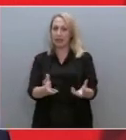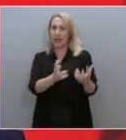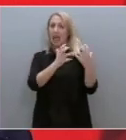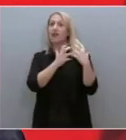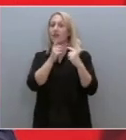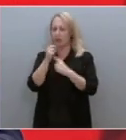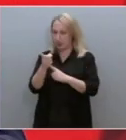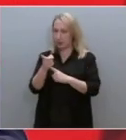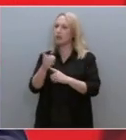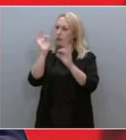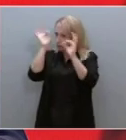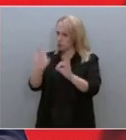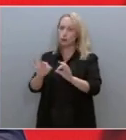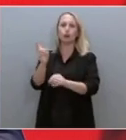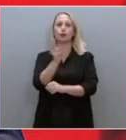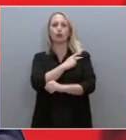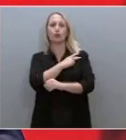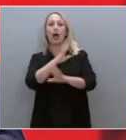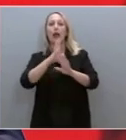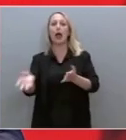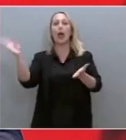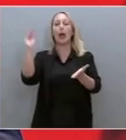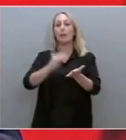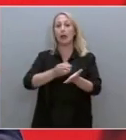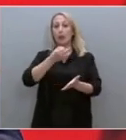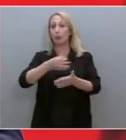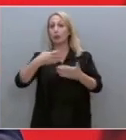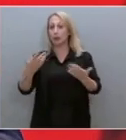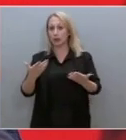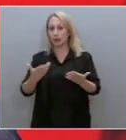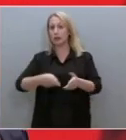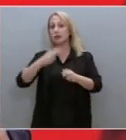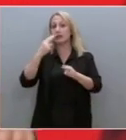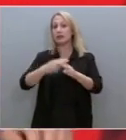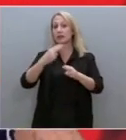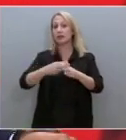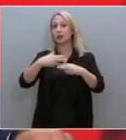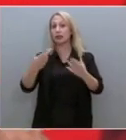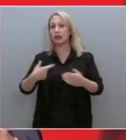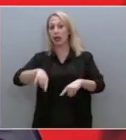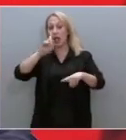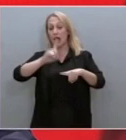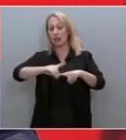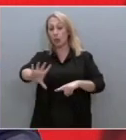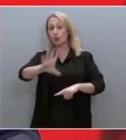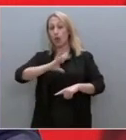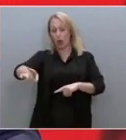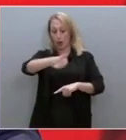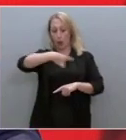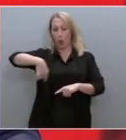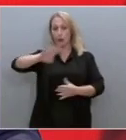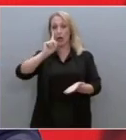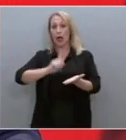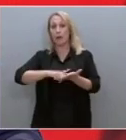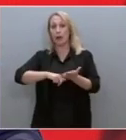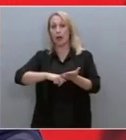Αλλά επαναλαμβάνω, το κρισιμότερο για μένα είναι ο ελληνικός λαός να προστατεύσει τη